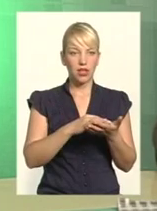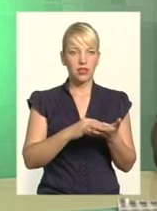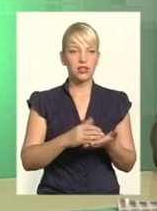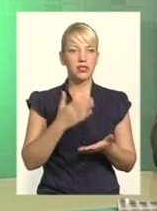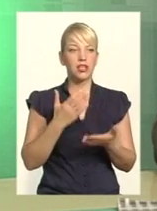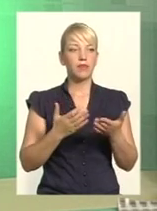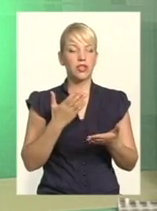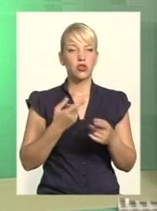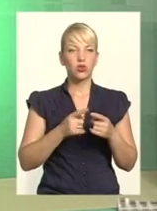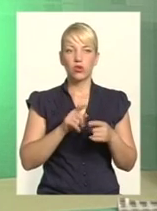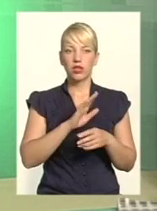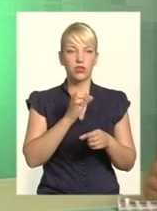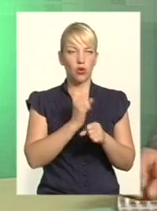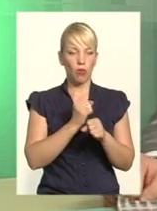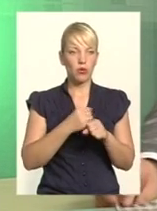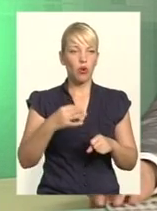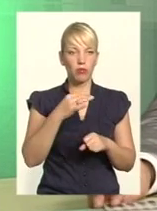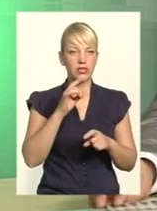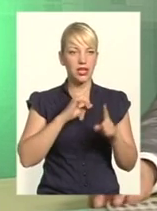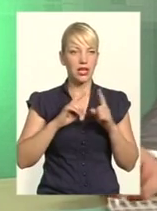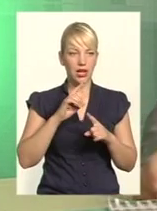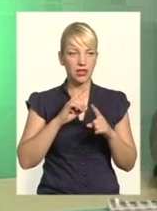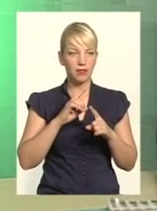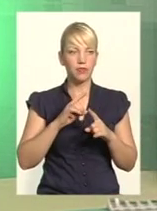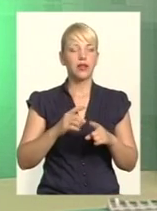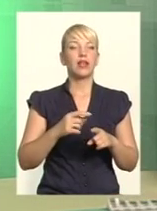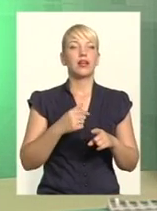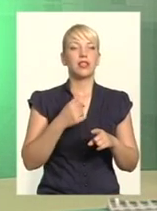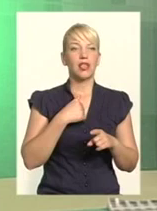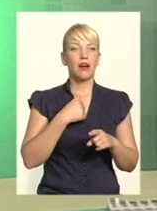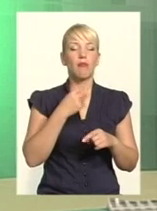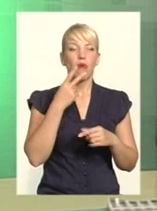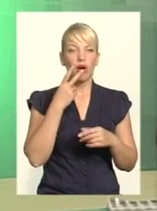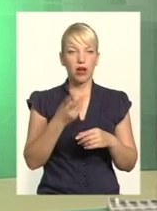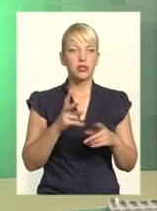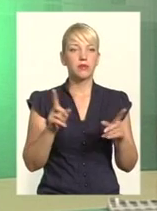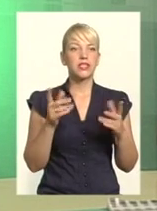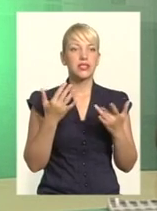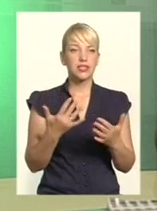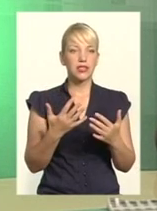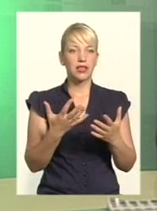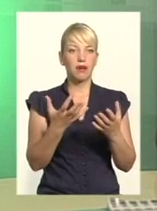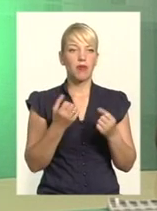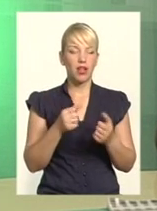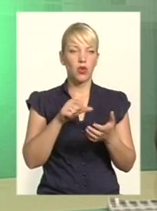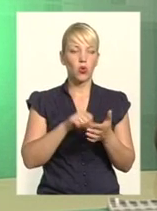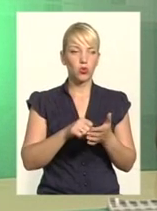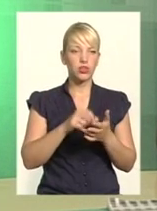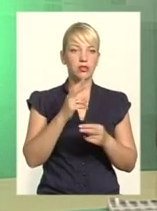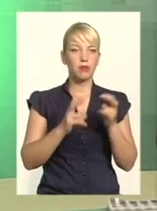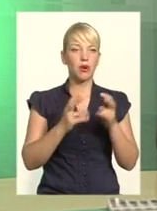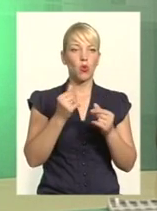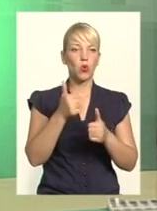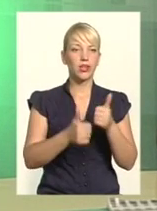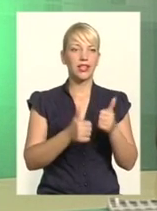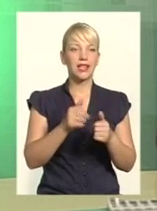глибоко сумніваюся, що обласна рада буде зацікавлена в цьому. Але ми це зробимо. Ми покажемо, скільки рази брали участь ці підприємства в тендерах і як